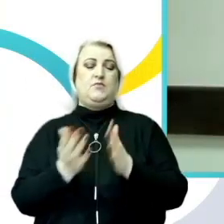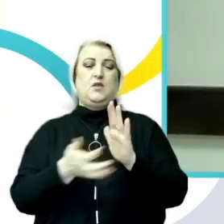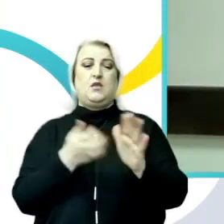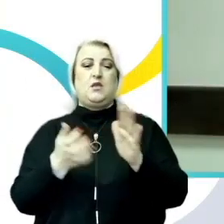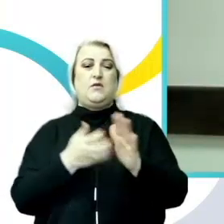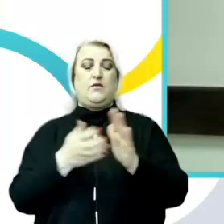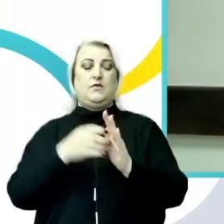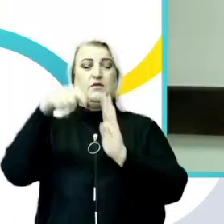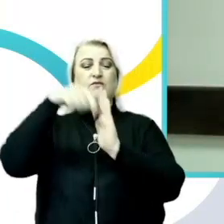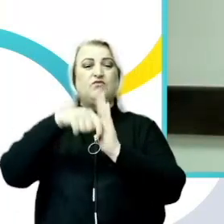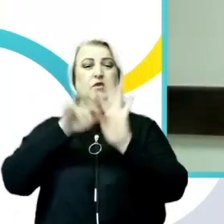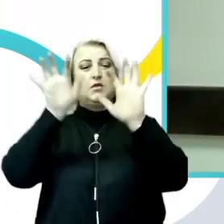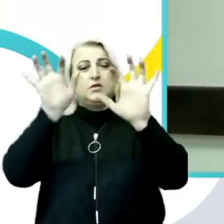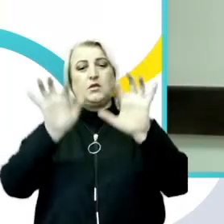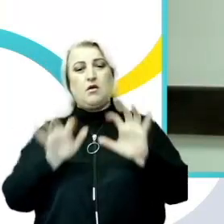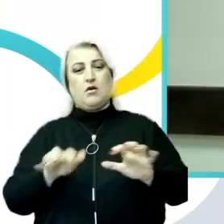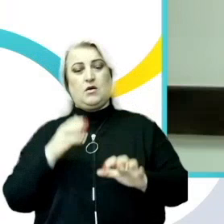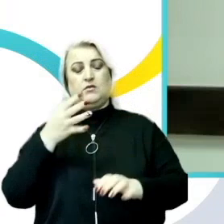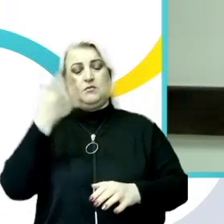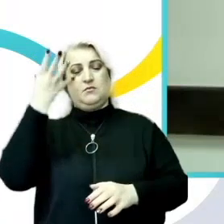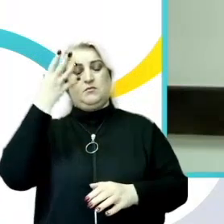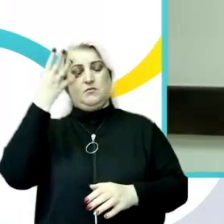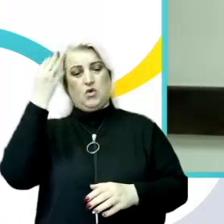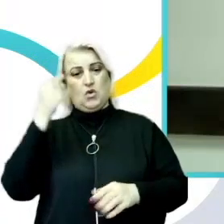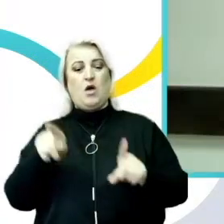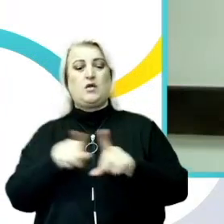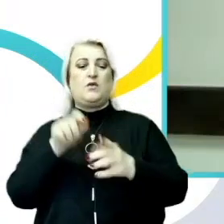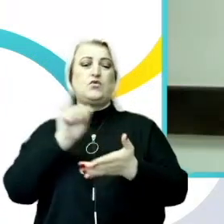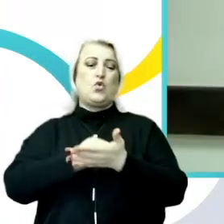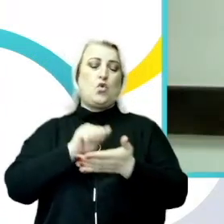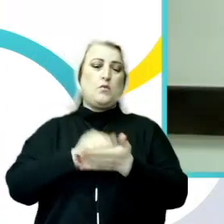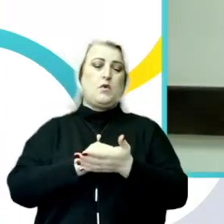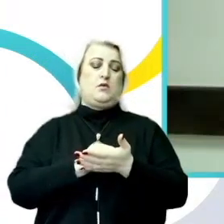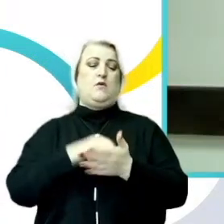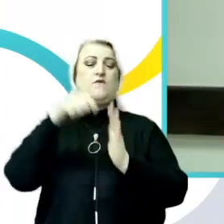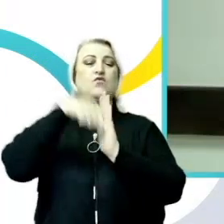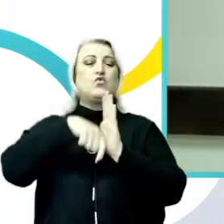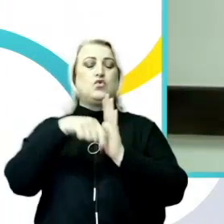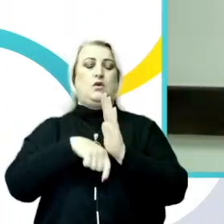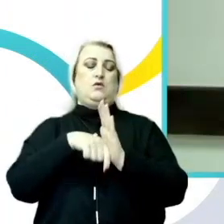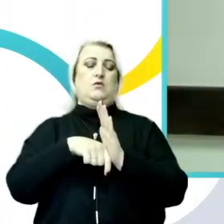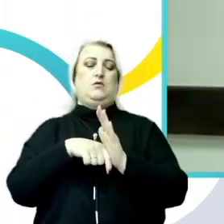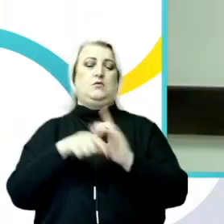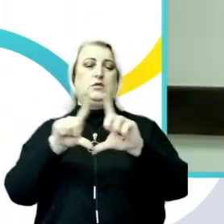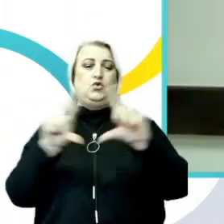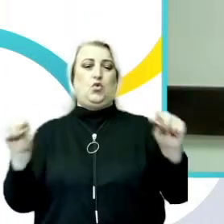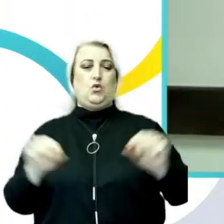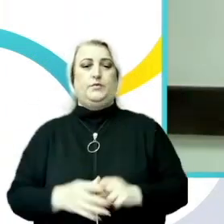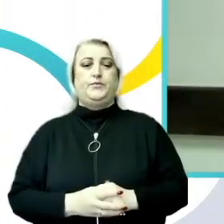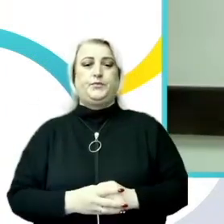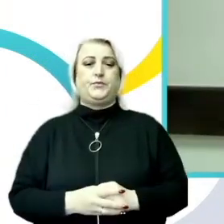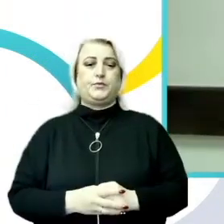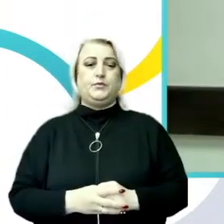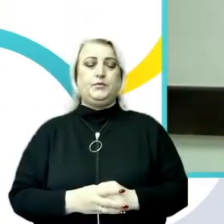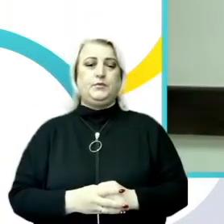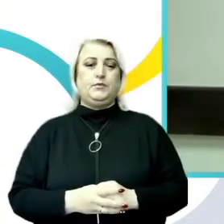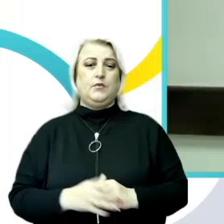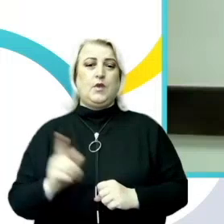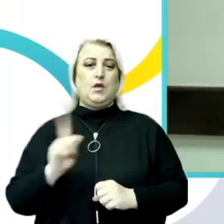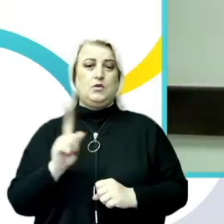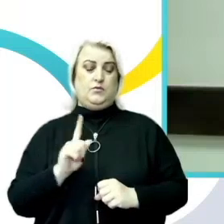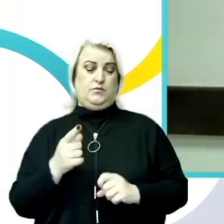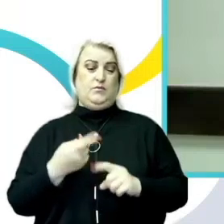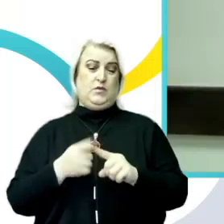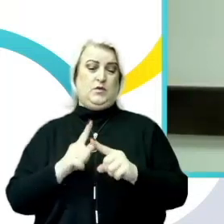legislativ național, cât și în documentele și practicele interne ale instituțiilor de învățământ. Și pentru abordarea